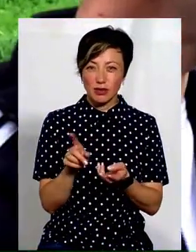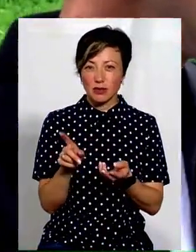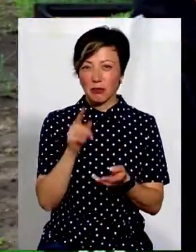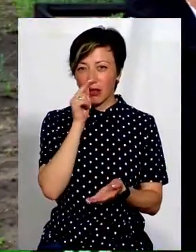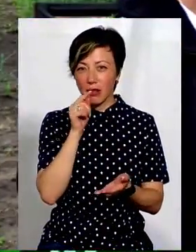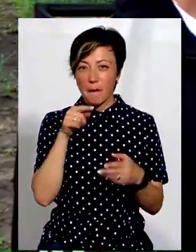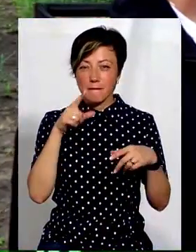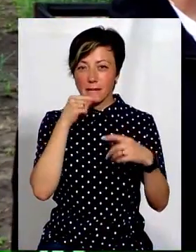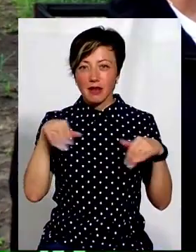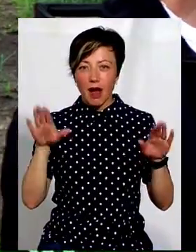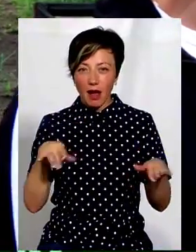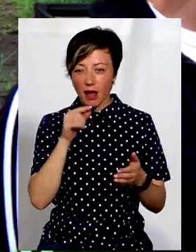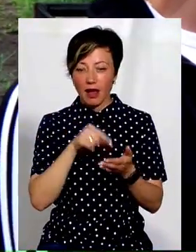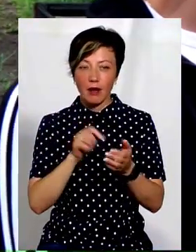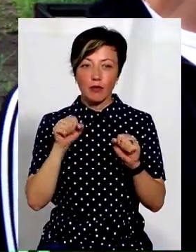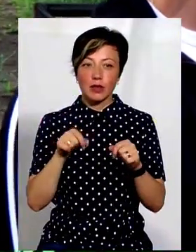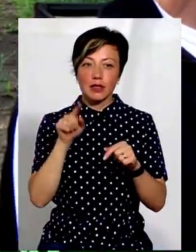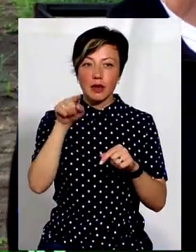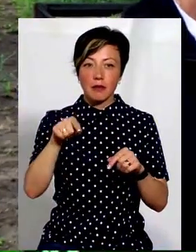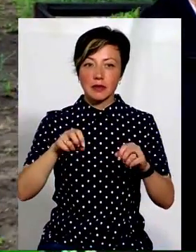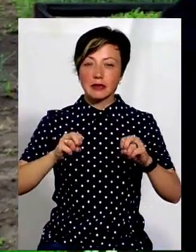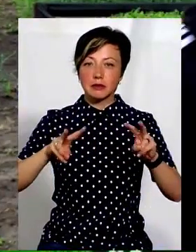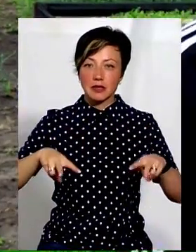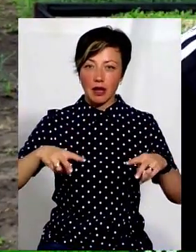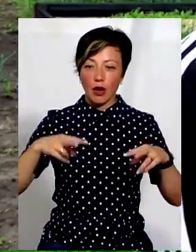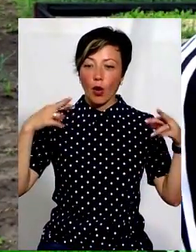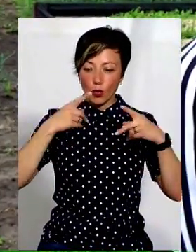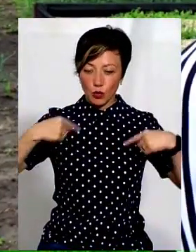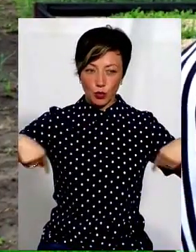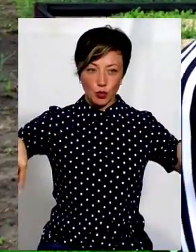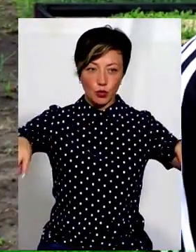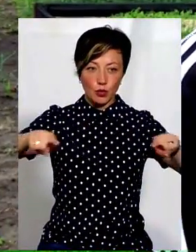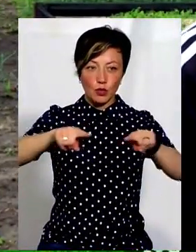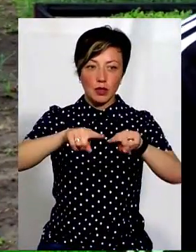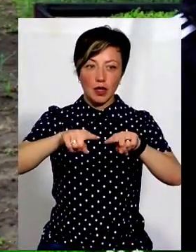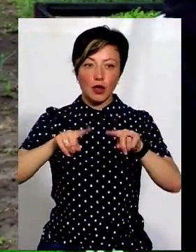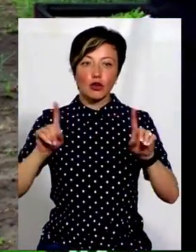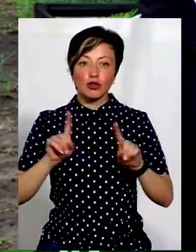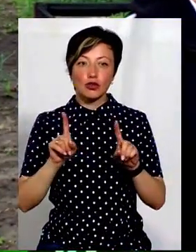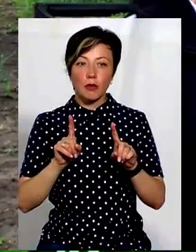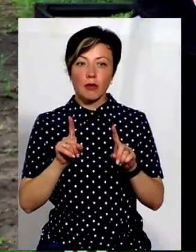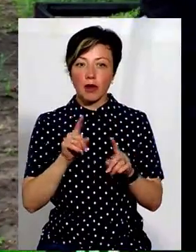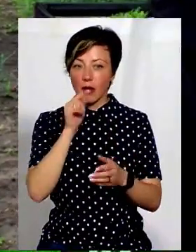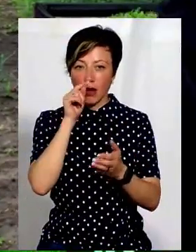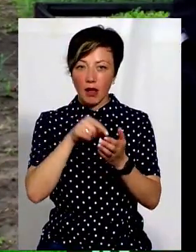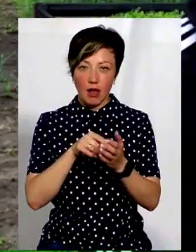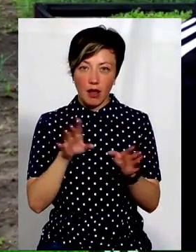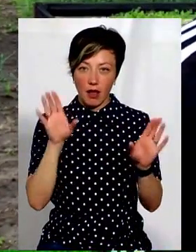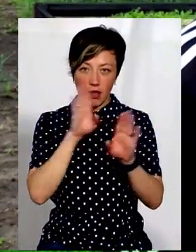птахи. За периметром поля розкладається спеціальна утрута, закопується в землю, щоб равлик до неї не дістався.